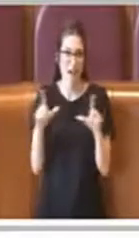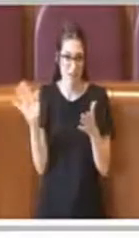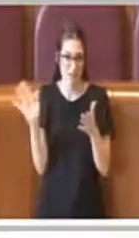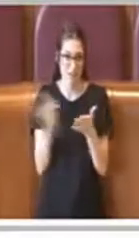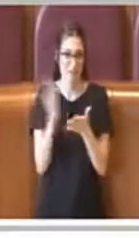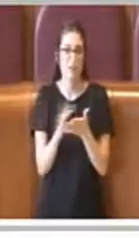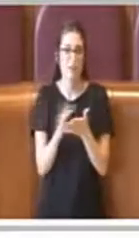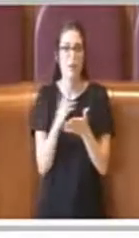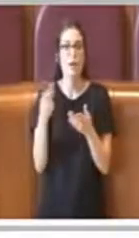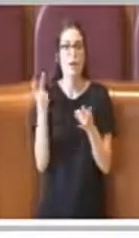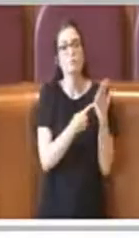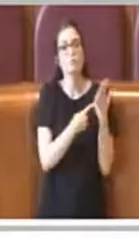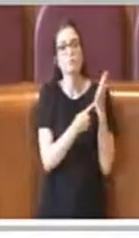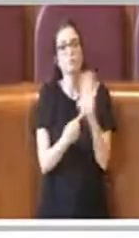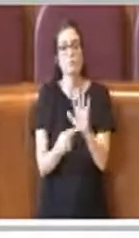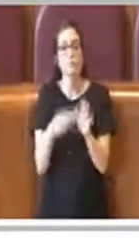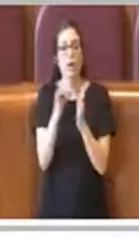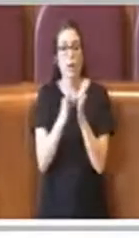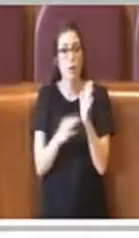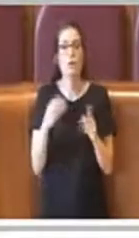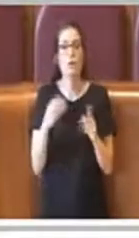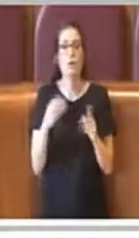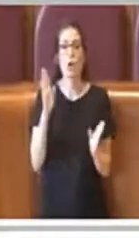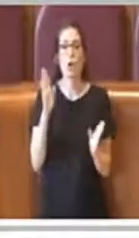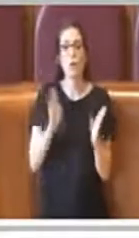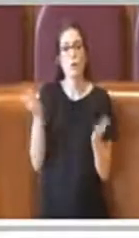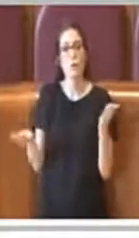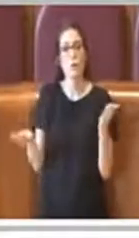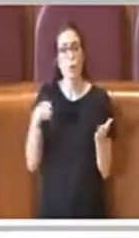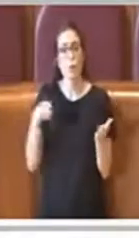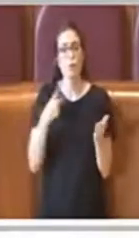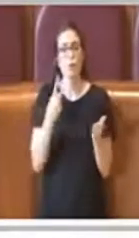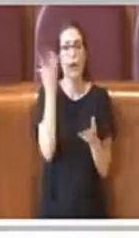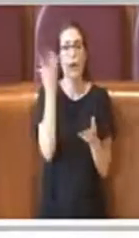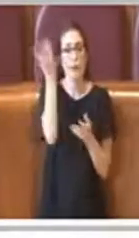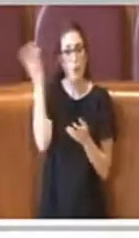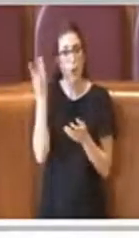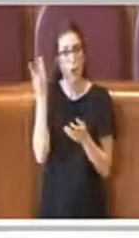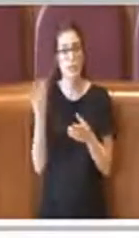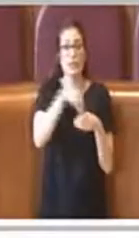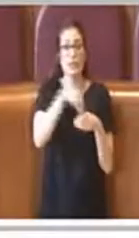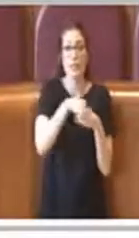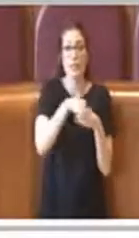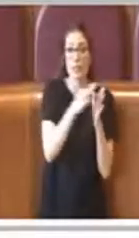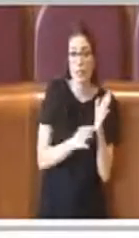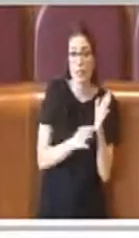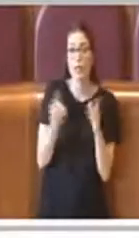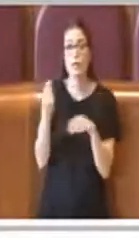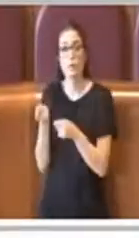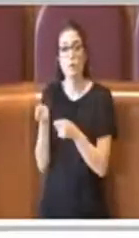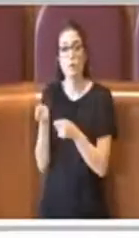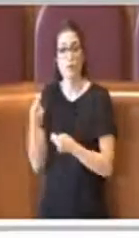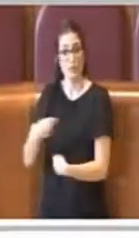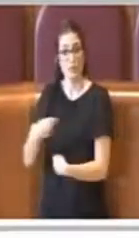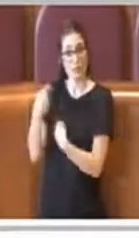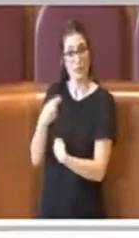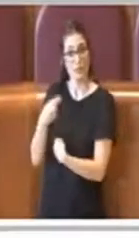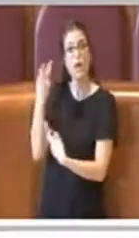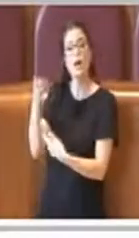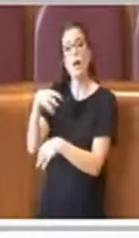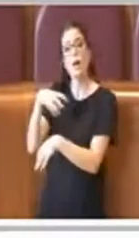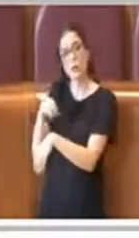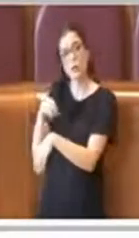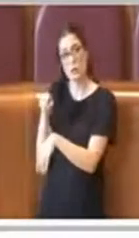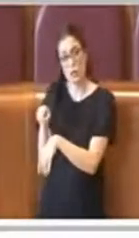infinite slide, dove comunque ho illustrato questo regolamento e ho messo a confronto le due ipotesi, quella che è contenuta nel regolamento e quella